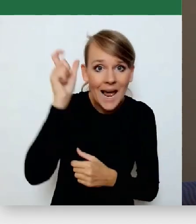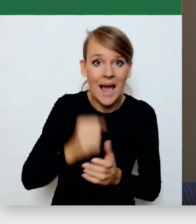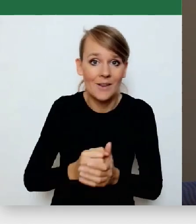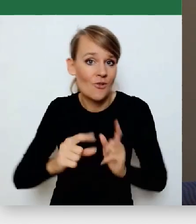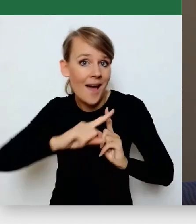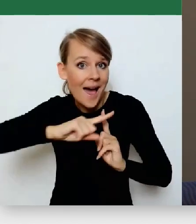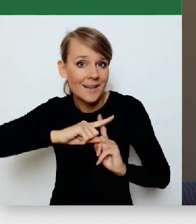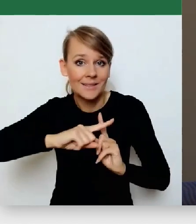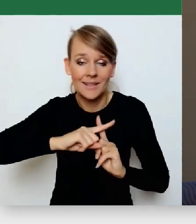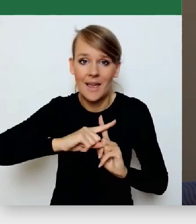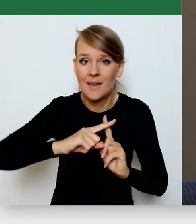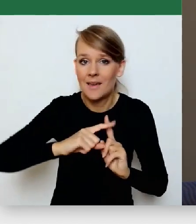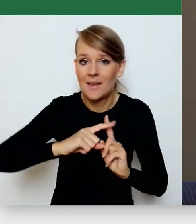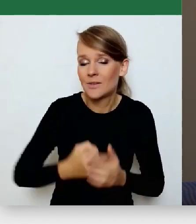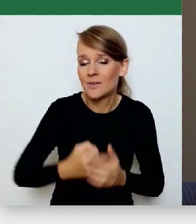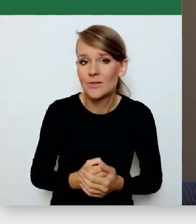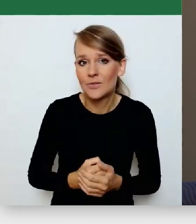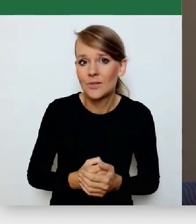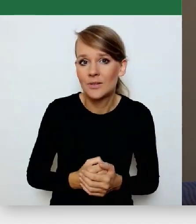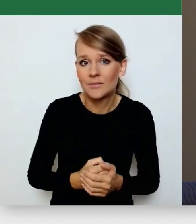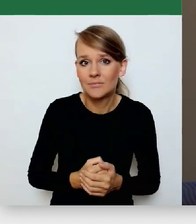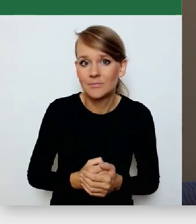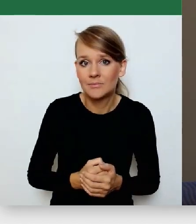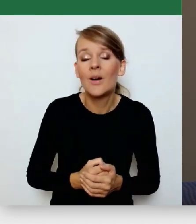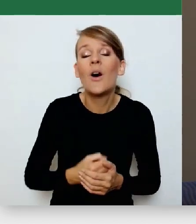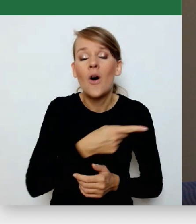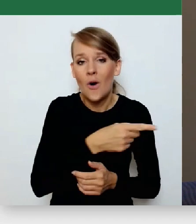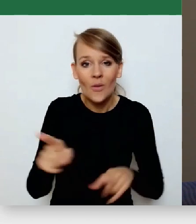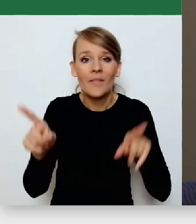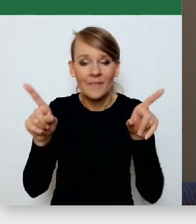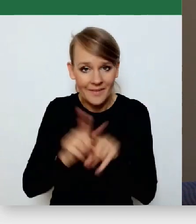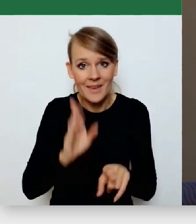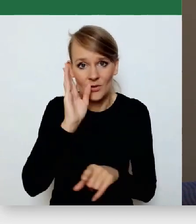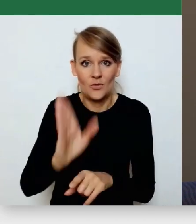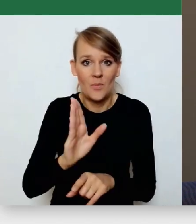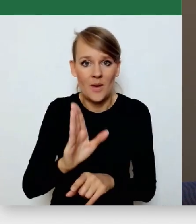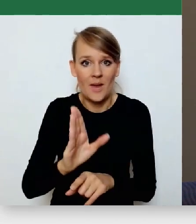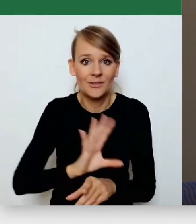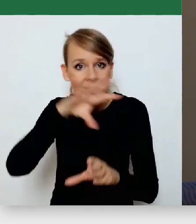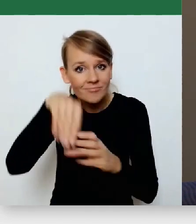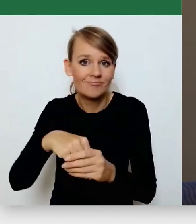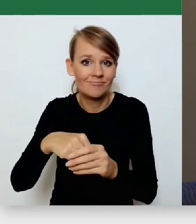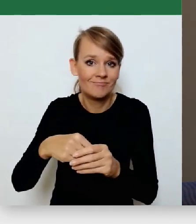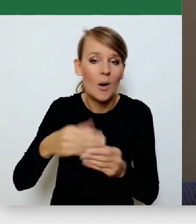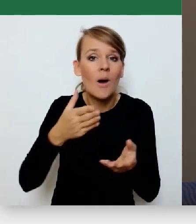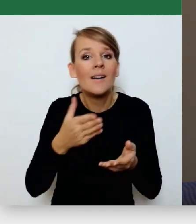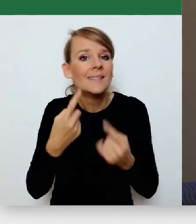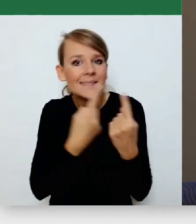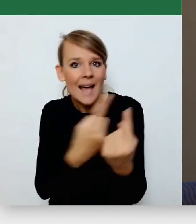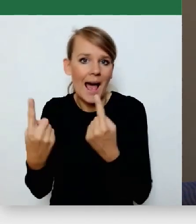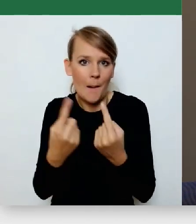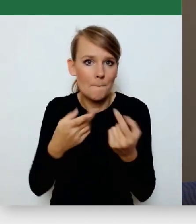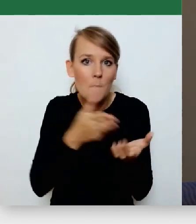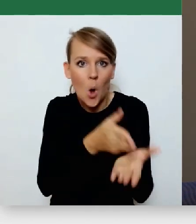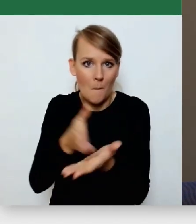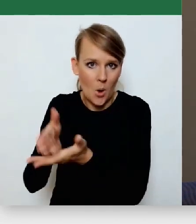włączą się w tą samopomoc, w tą samoorganizację. Na pewno